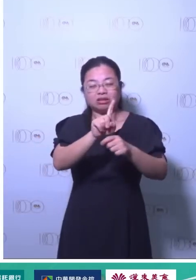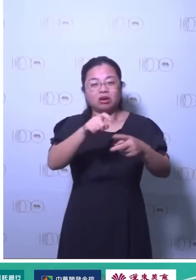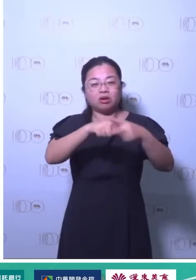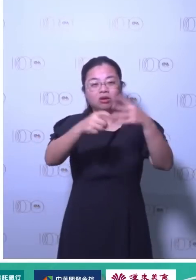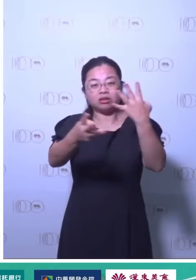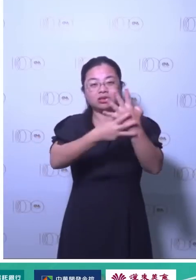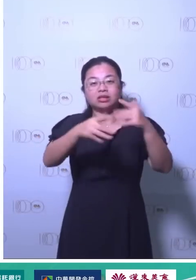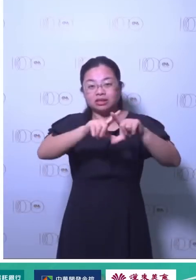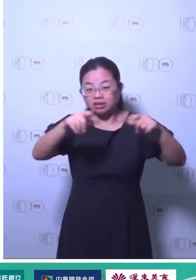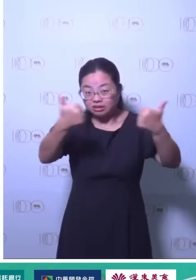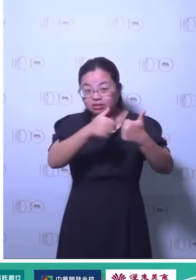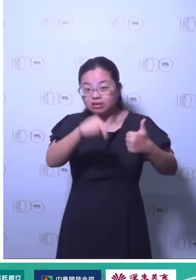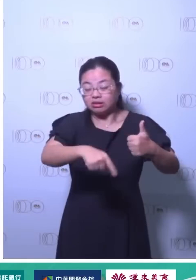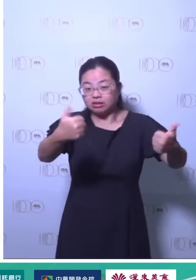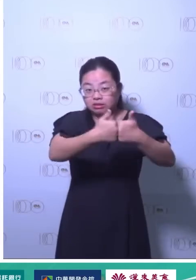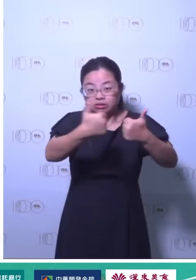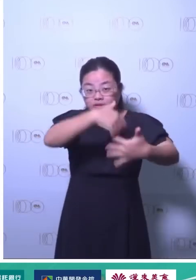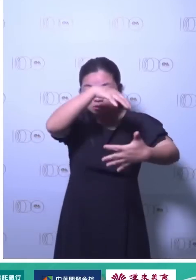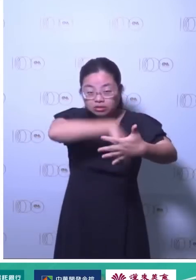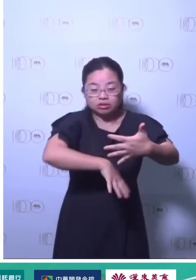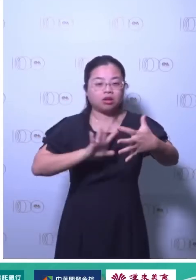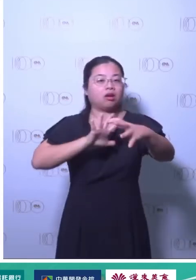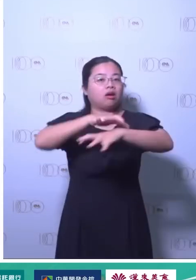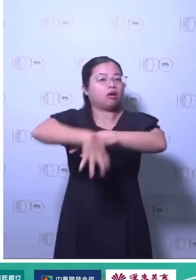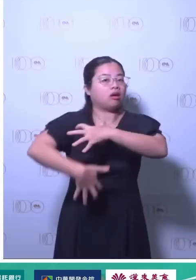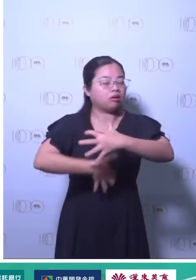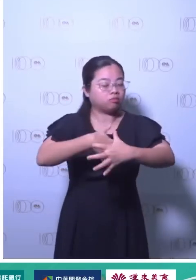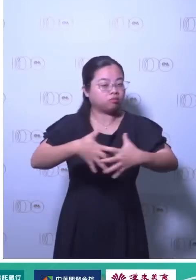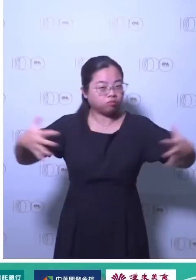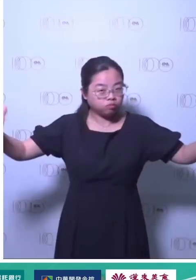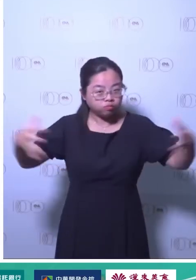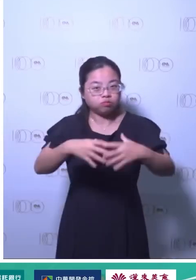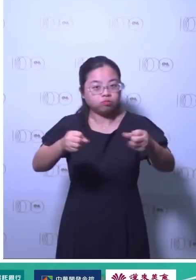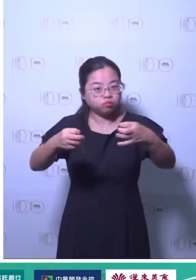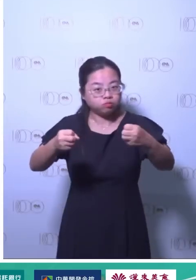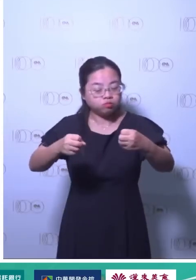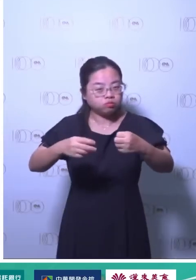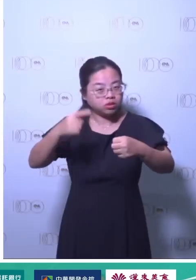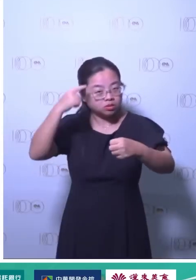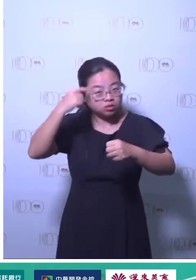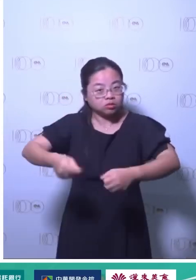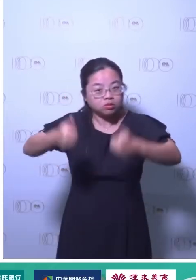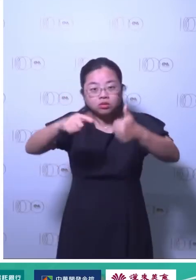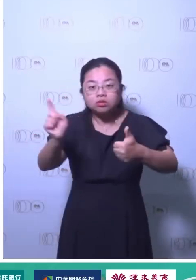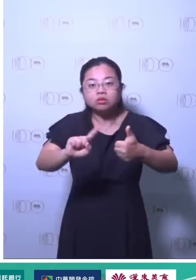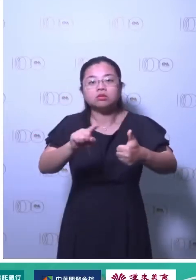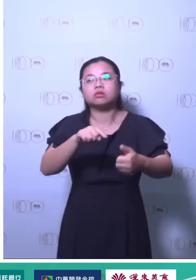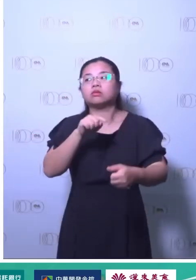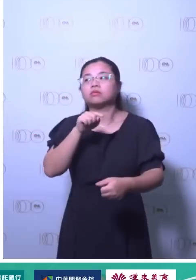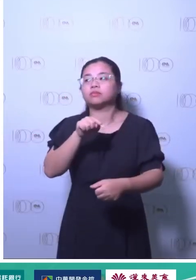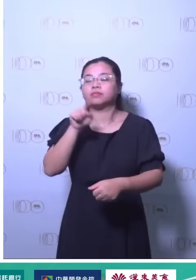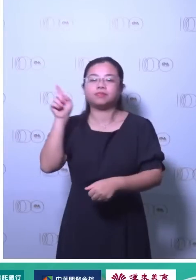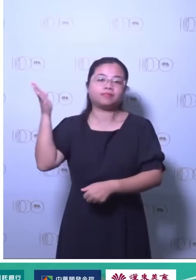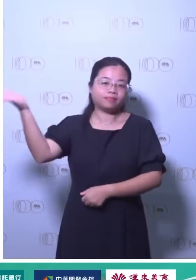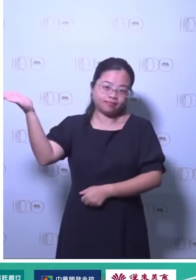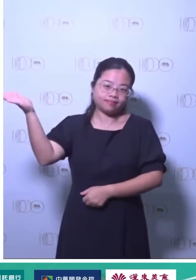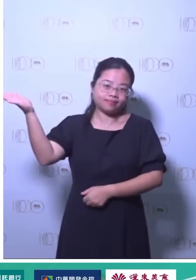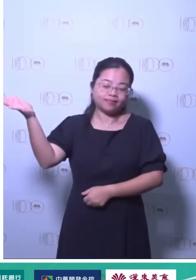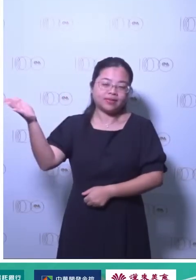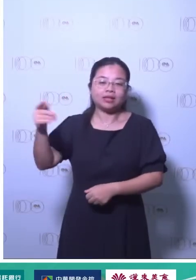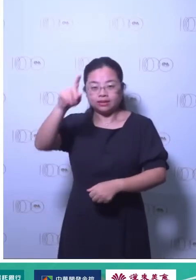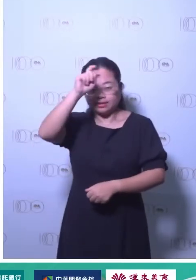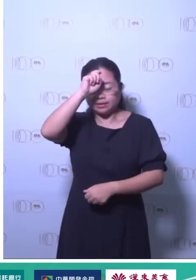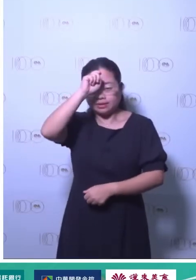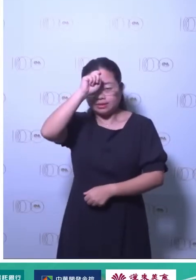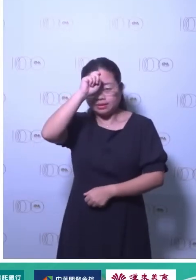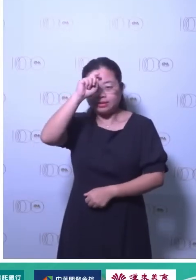一百多个国家凑在巴黎开了一个很著名的会照那个气候变化刚要公约第21次大会很绕口